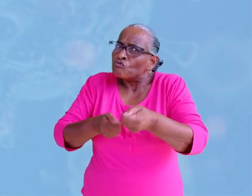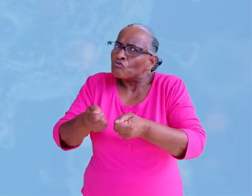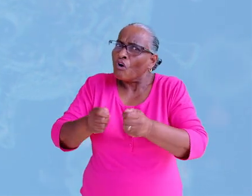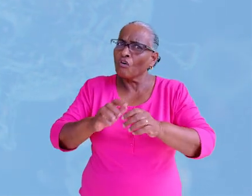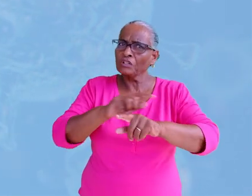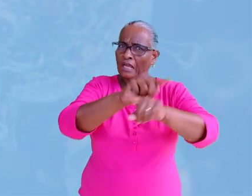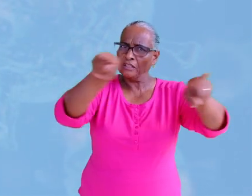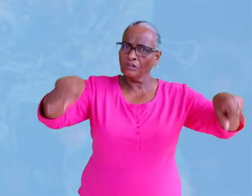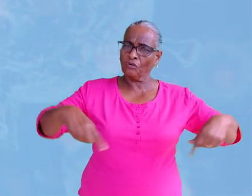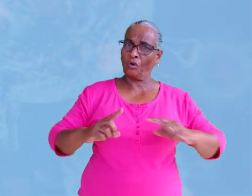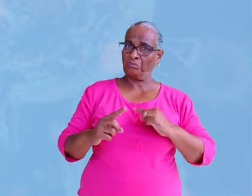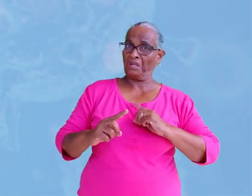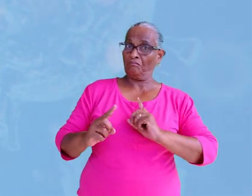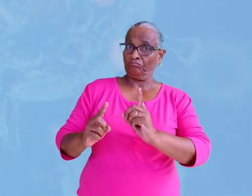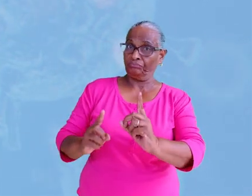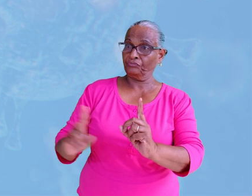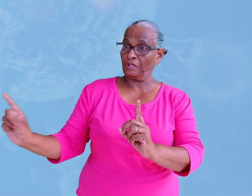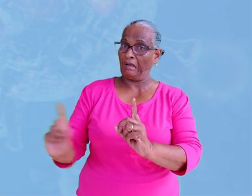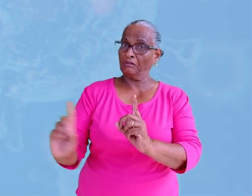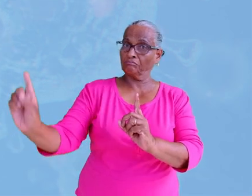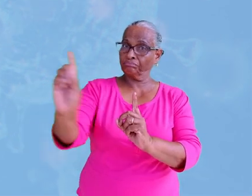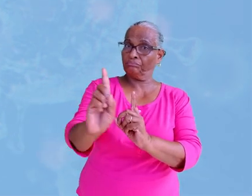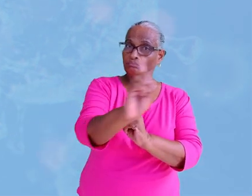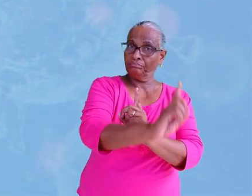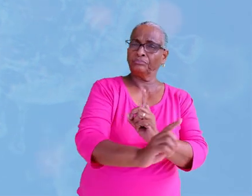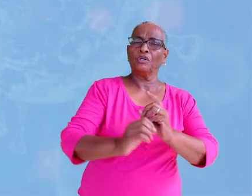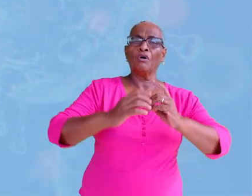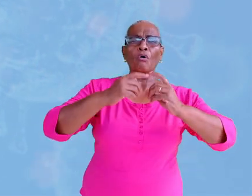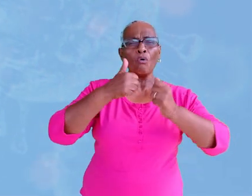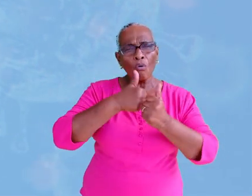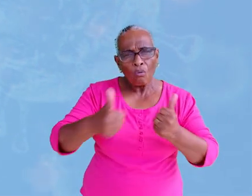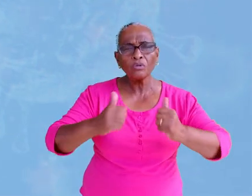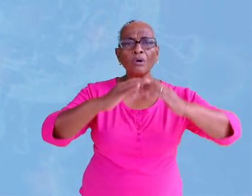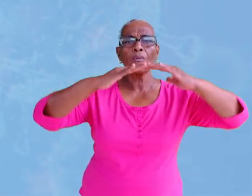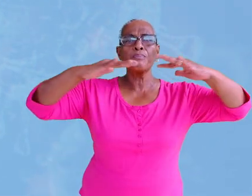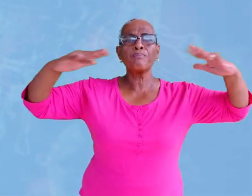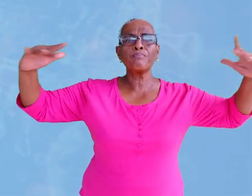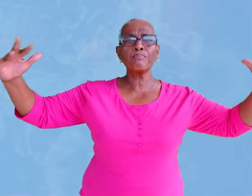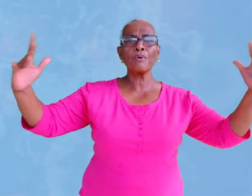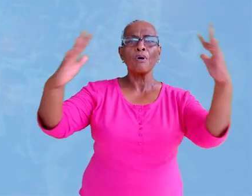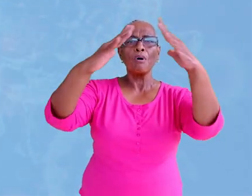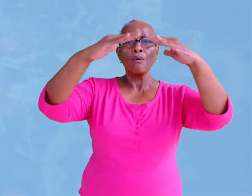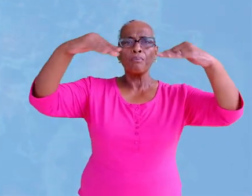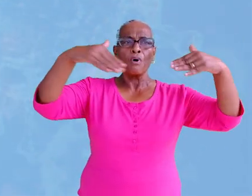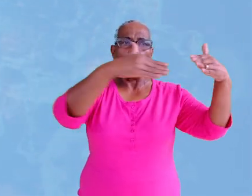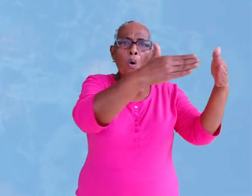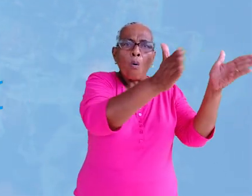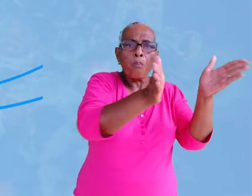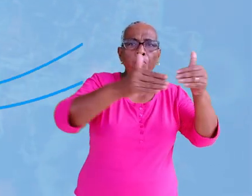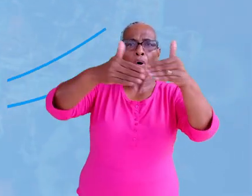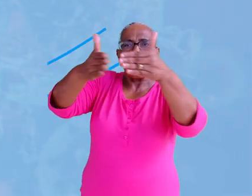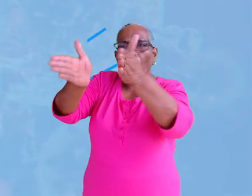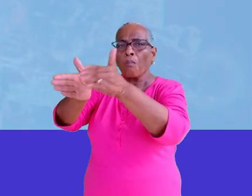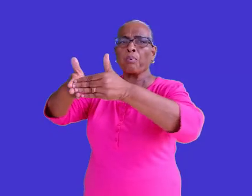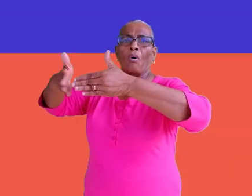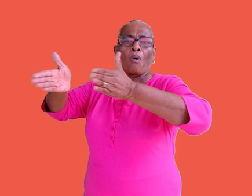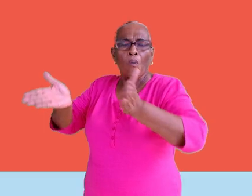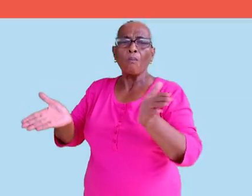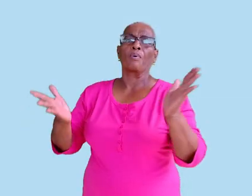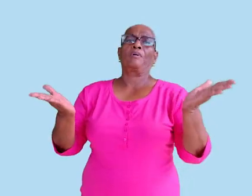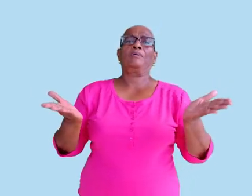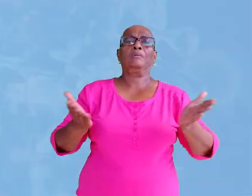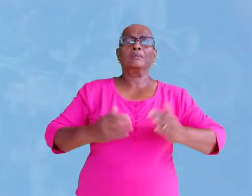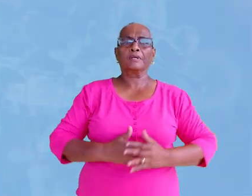zorgen dat de ruimtes waarin jij je met anderen bevindt goed gelucht zijn, dus doe de ramen open.